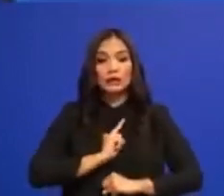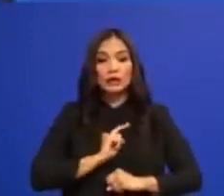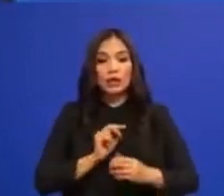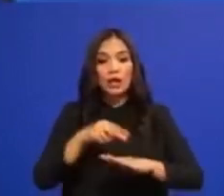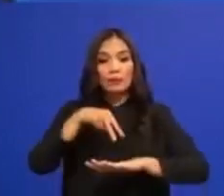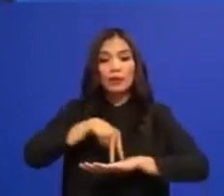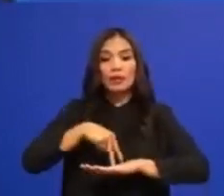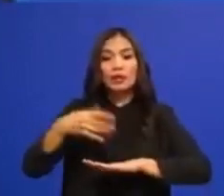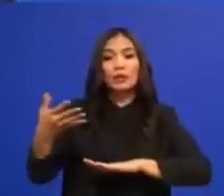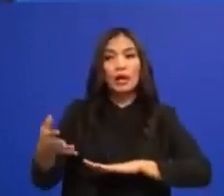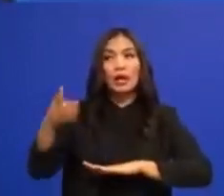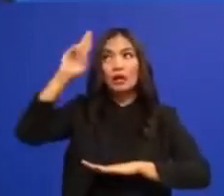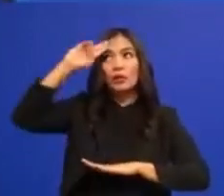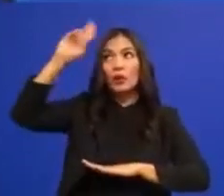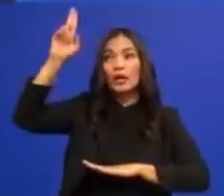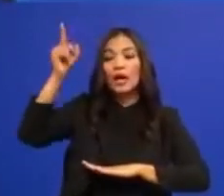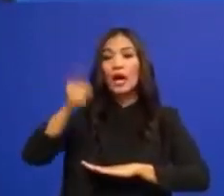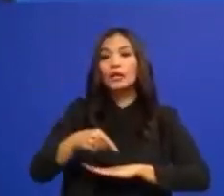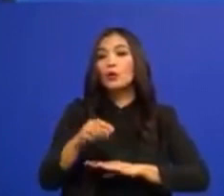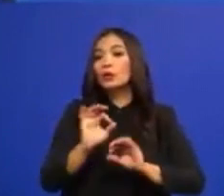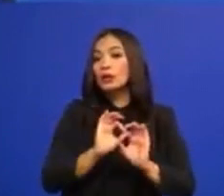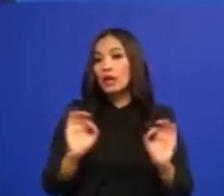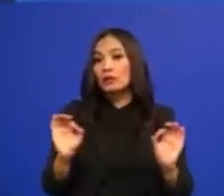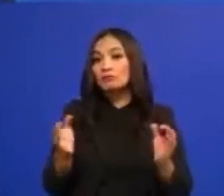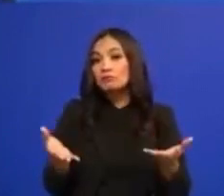berdiri di pihak Tuhan atau tidak.